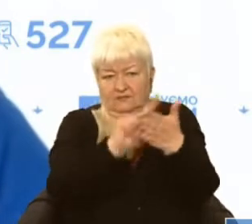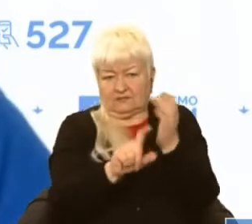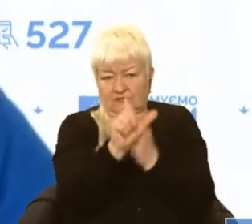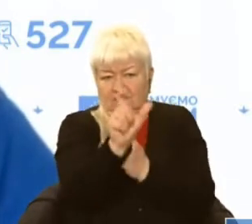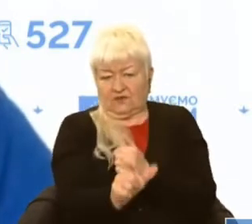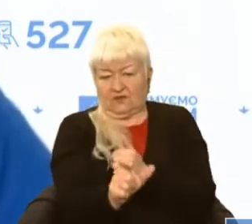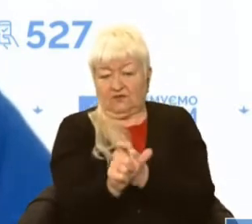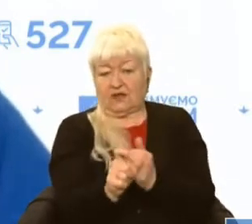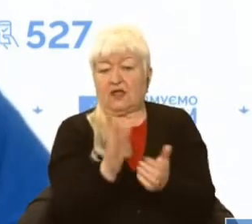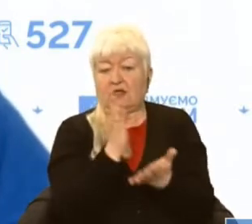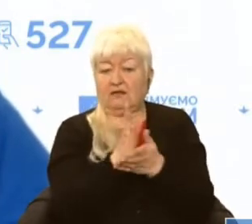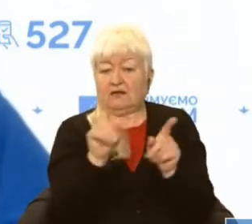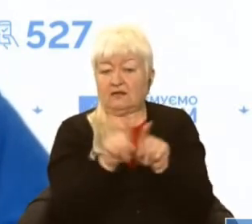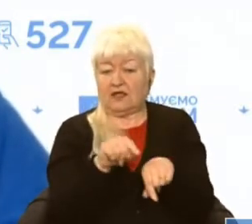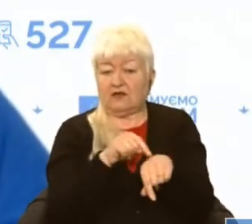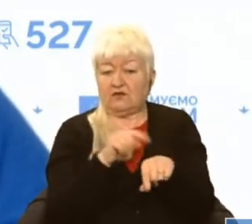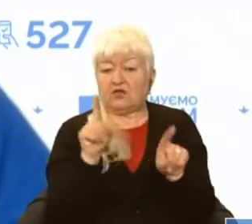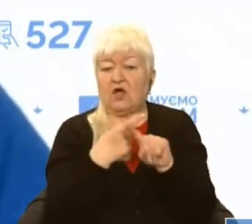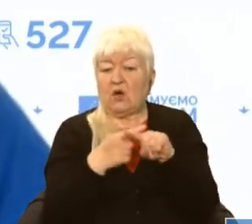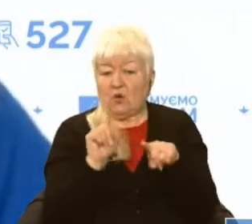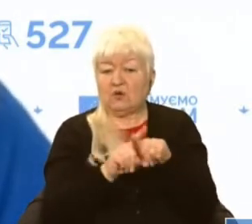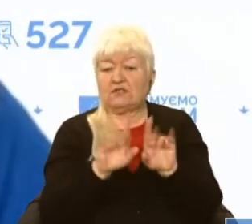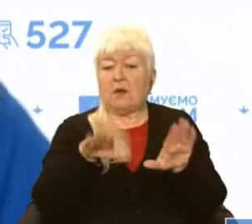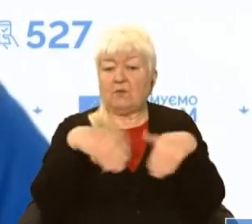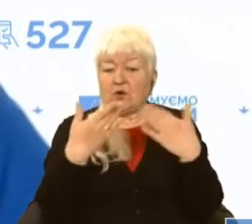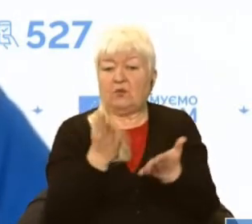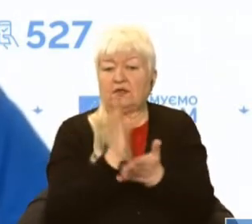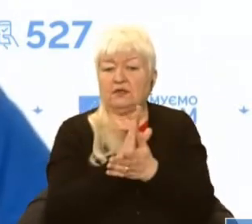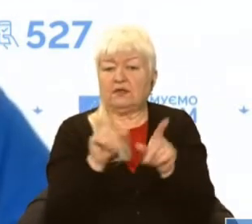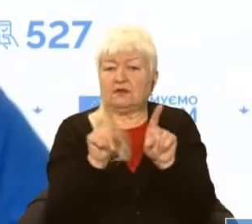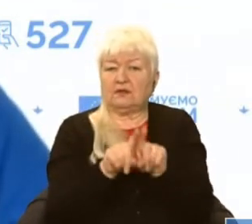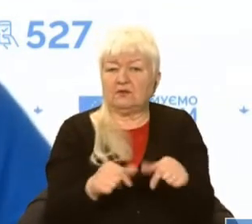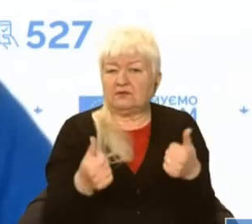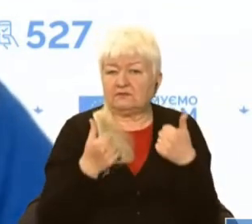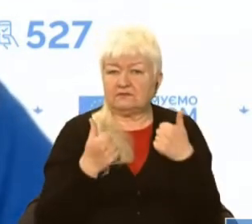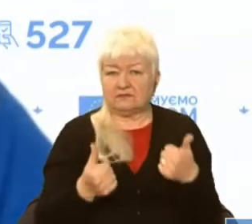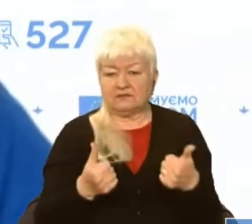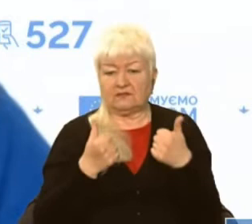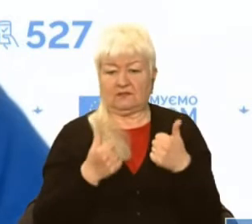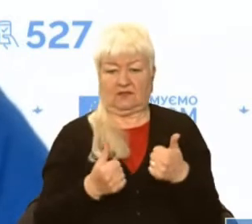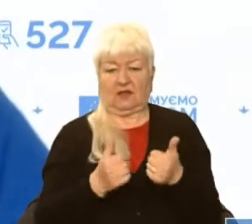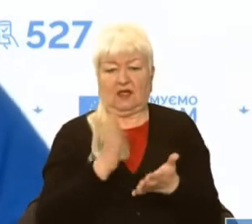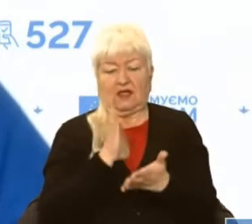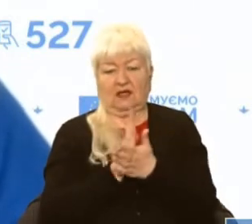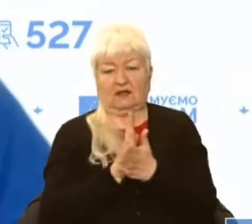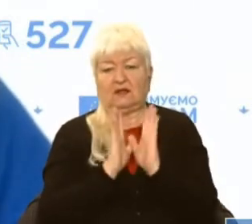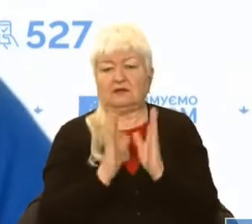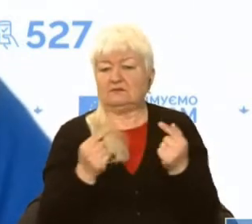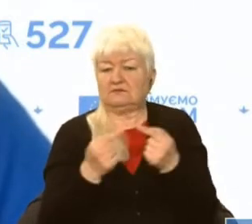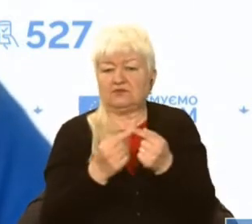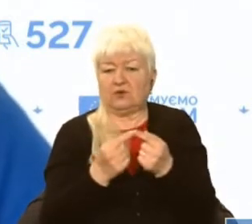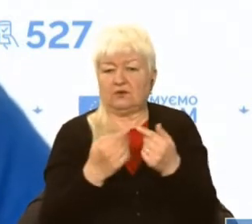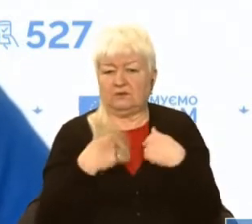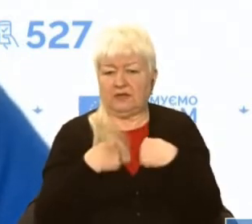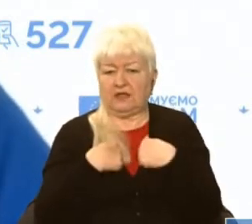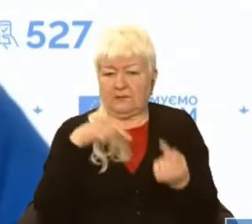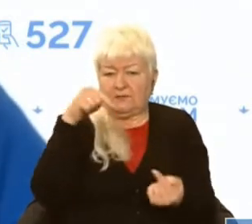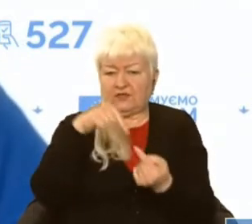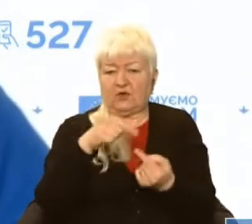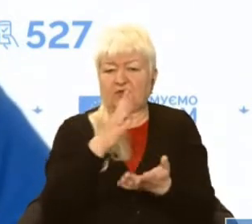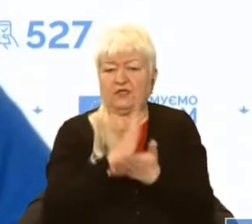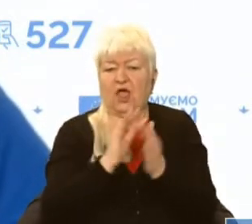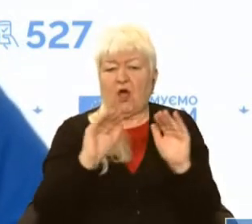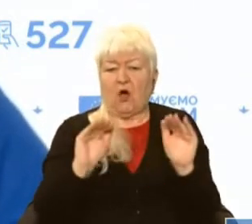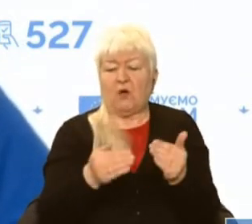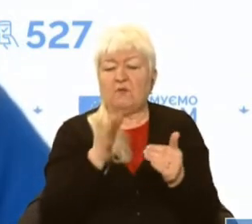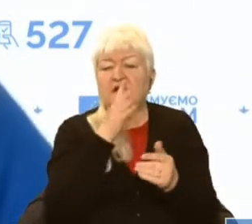відчуття, що оця пропозиція, вона є такою класною, вона є саме для мене і вона діє дуже обмежений